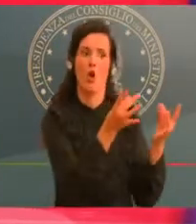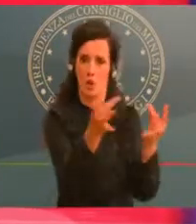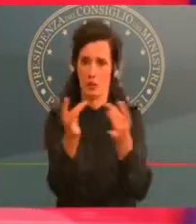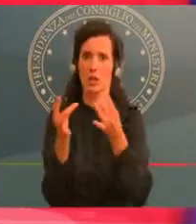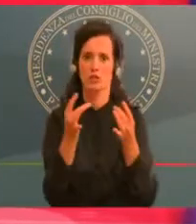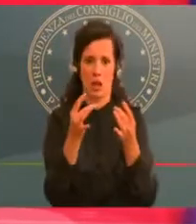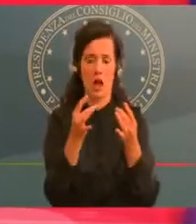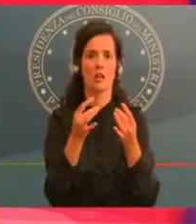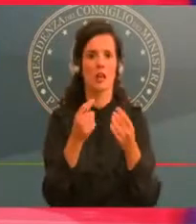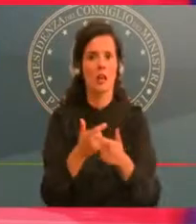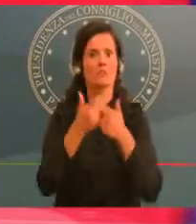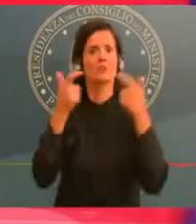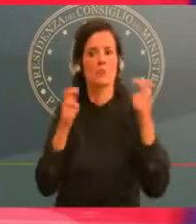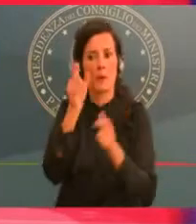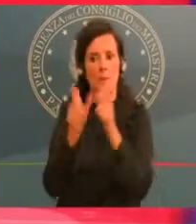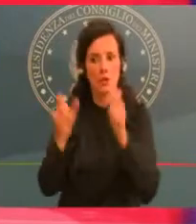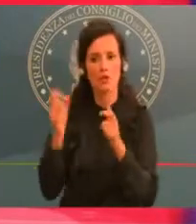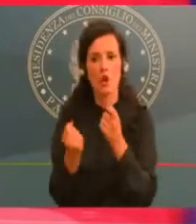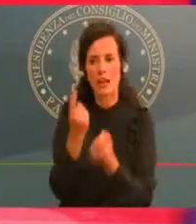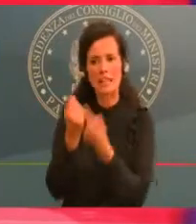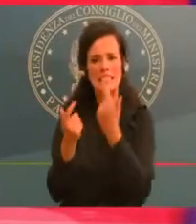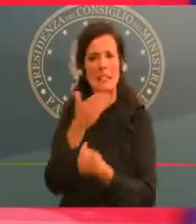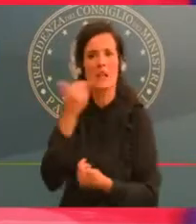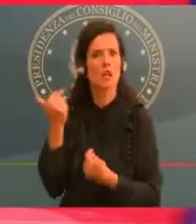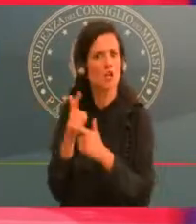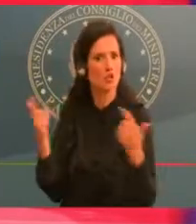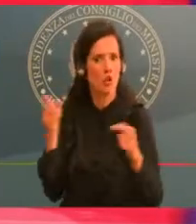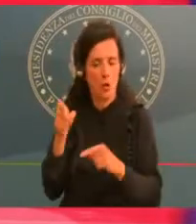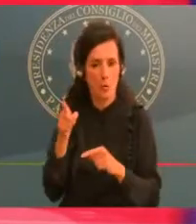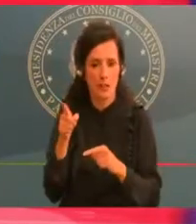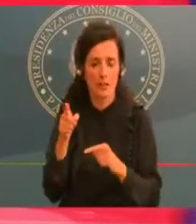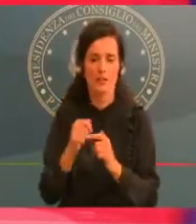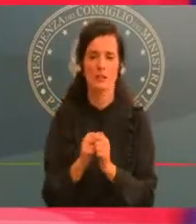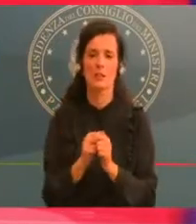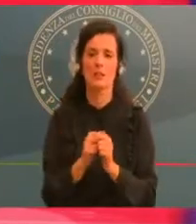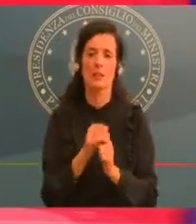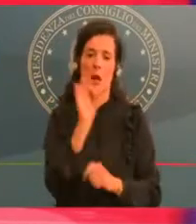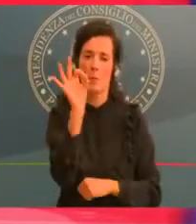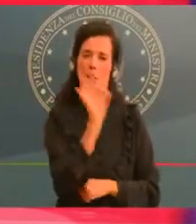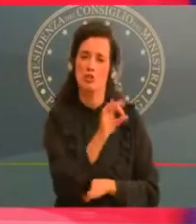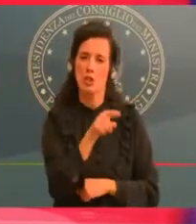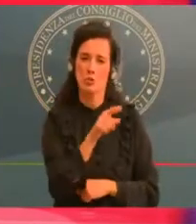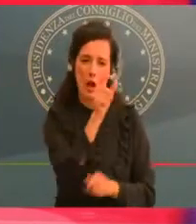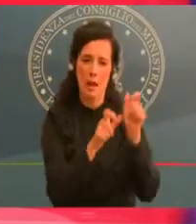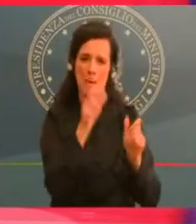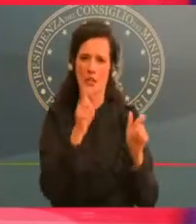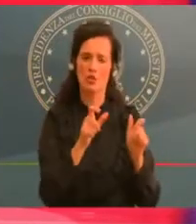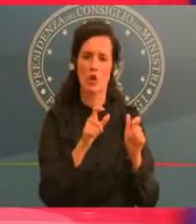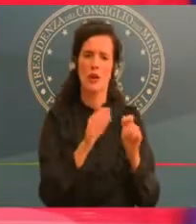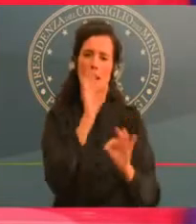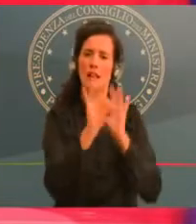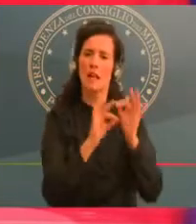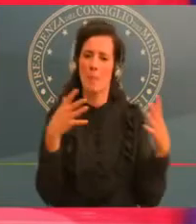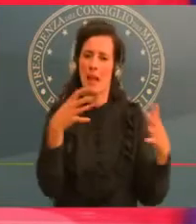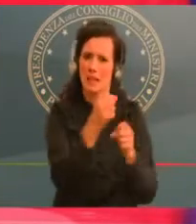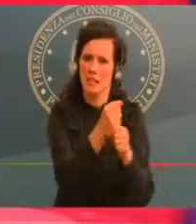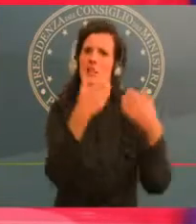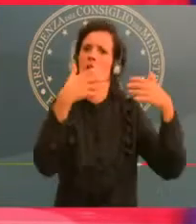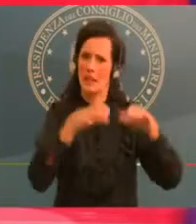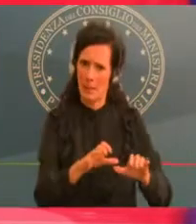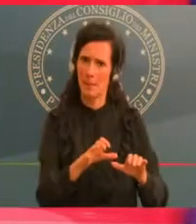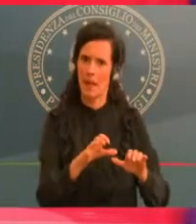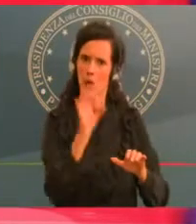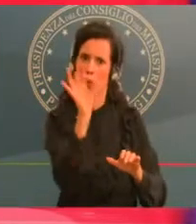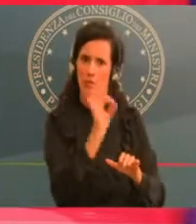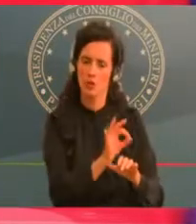che vanno in terapia intensiva, ma è vero che i numeri complessivi sono in costante aumento e comportano un